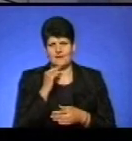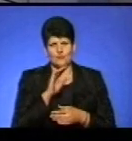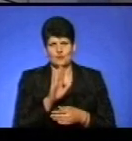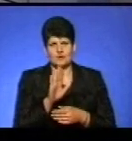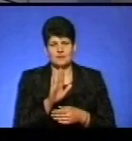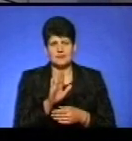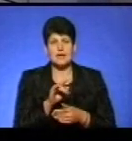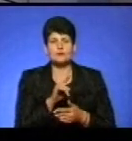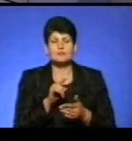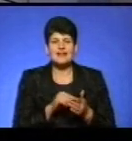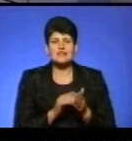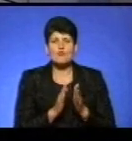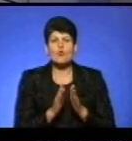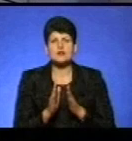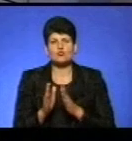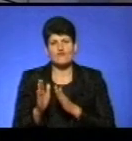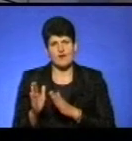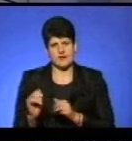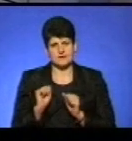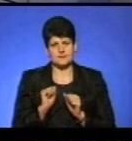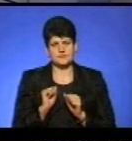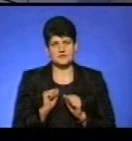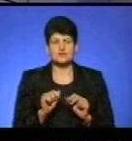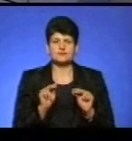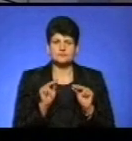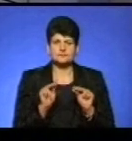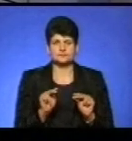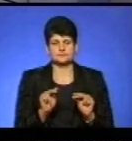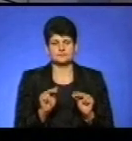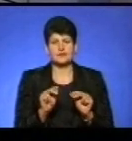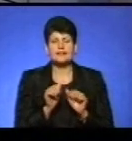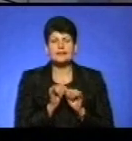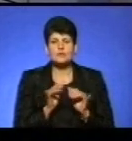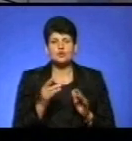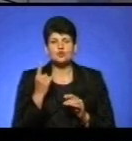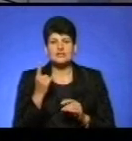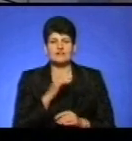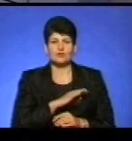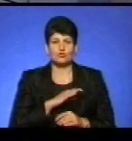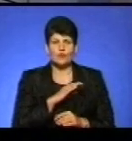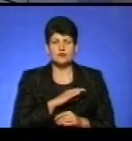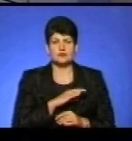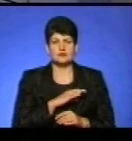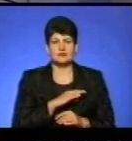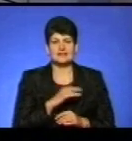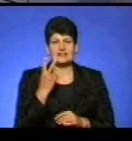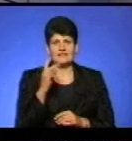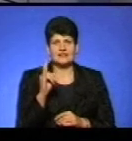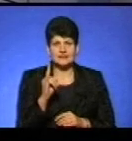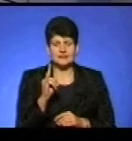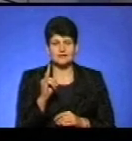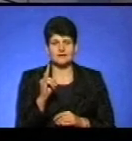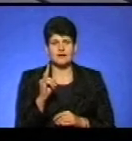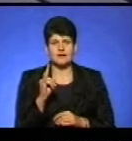питання в порядкуванні, тут більше стоїть питання в справедливості. Тобто не може один вихователь виховувати образно дві дитини. Були